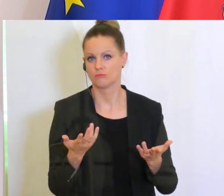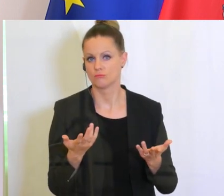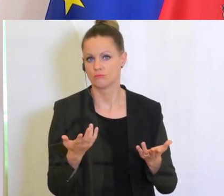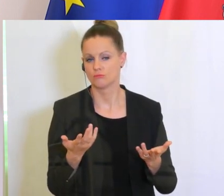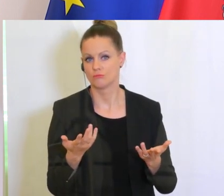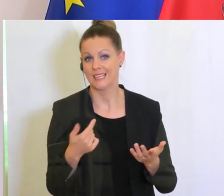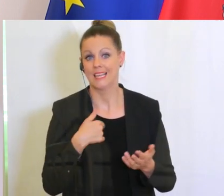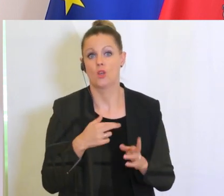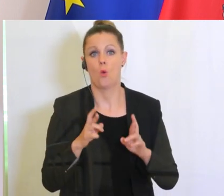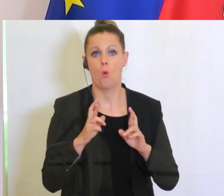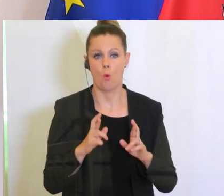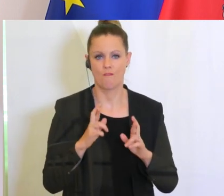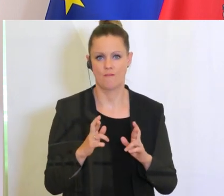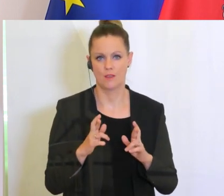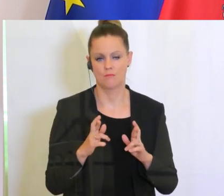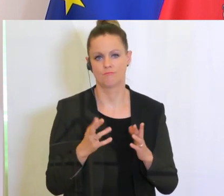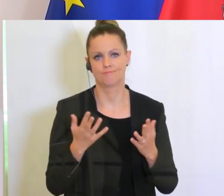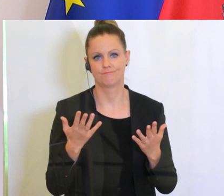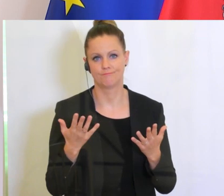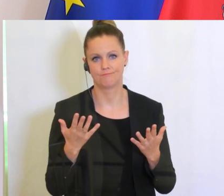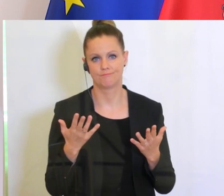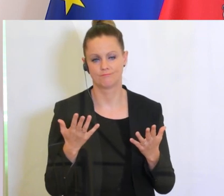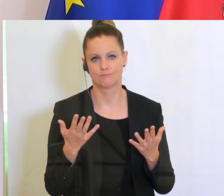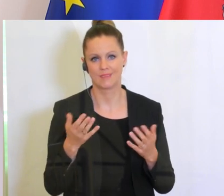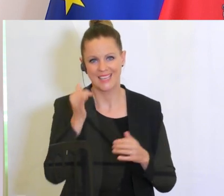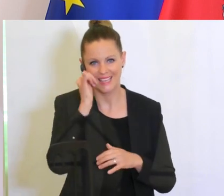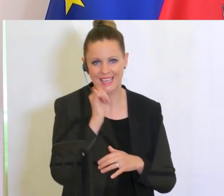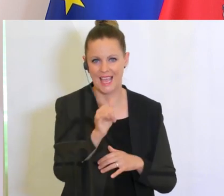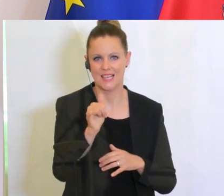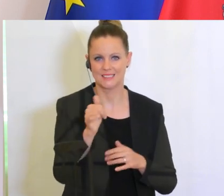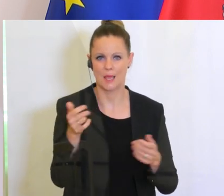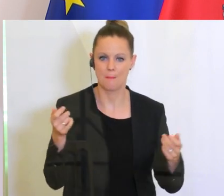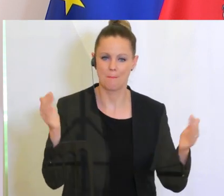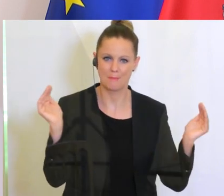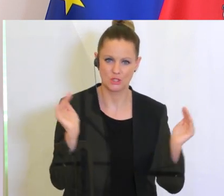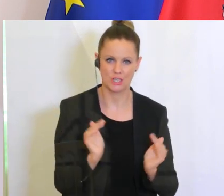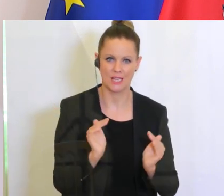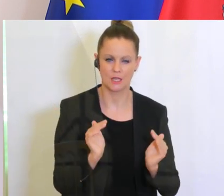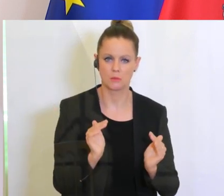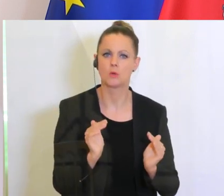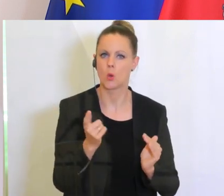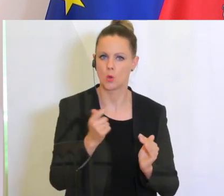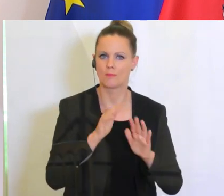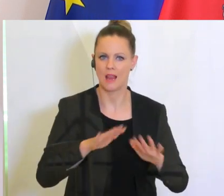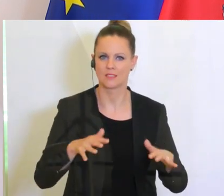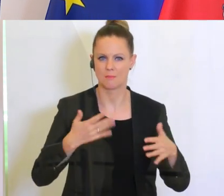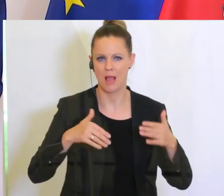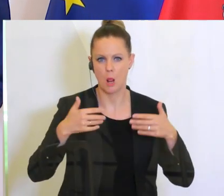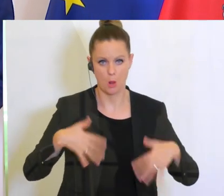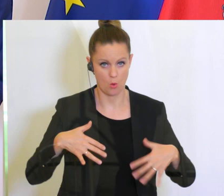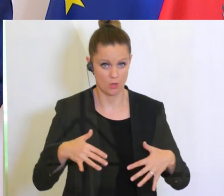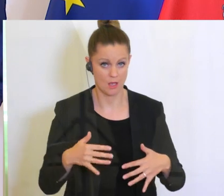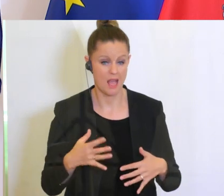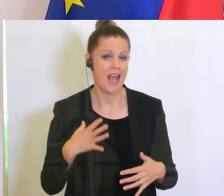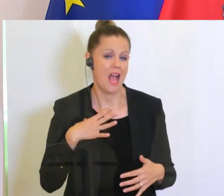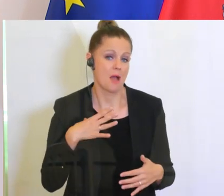Ich hoffe, dass sich die diesbezüglichen Reisebeschränkungen jetzt in nächster Zeit ja auch lockern, was für uns